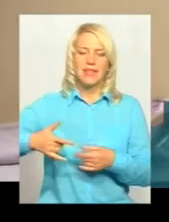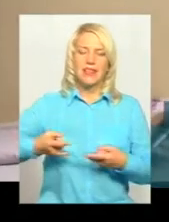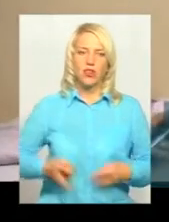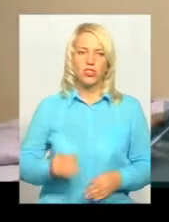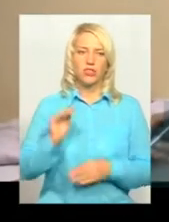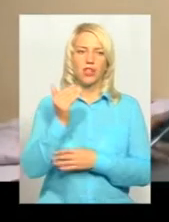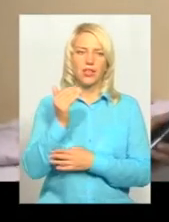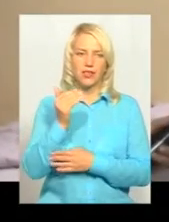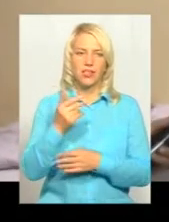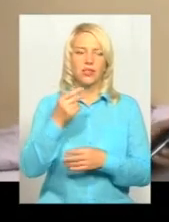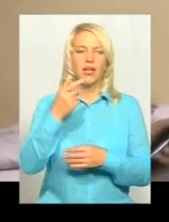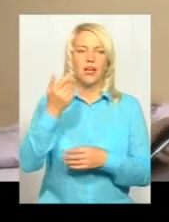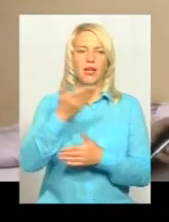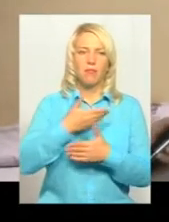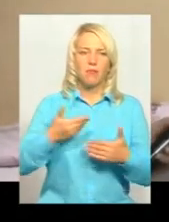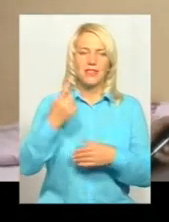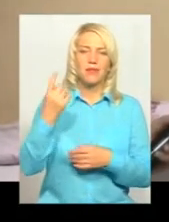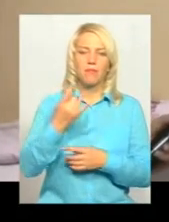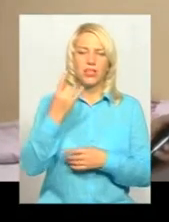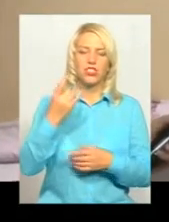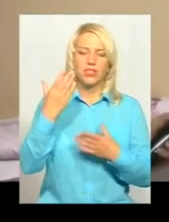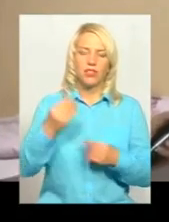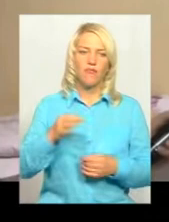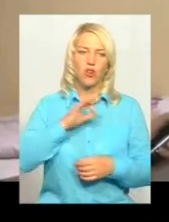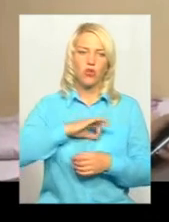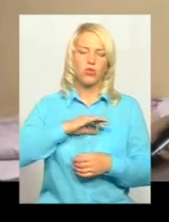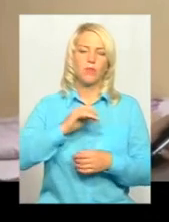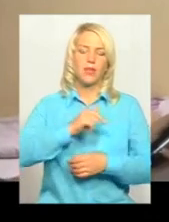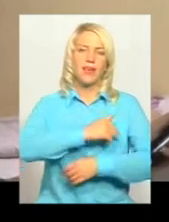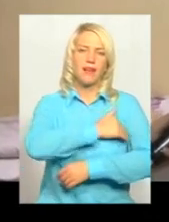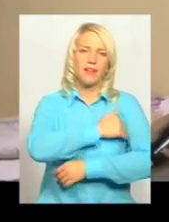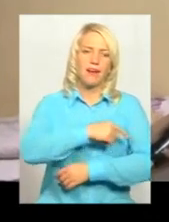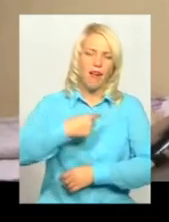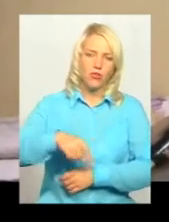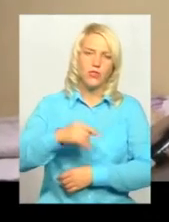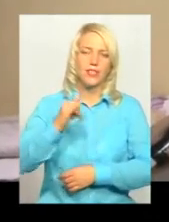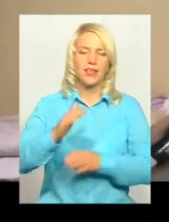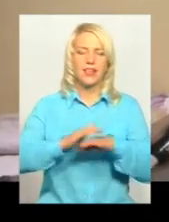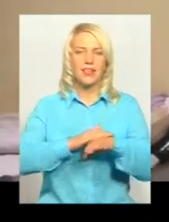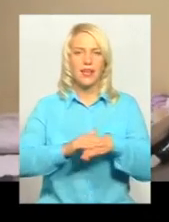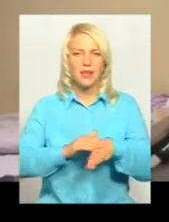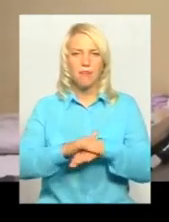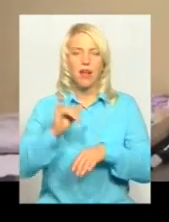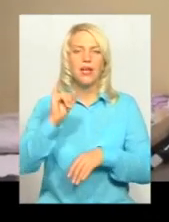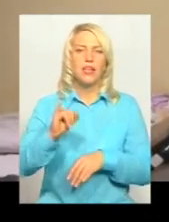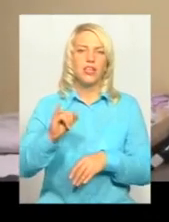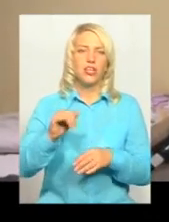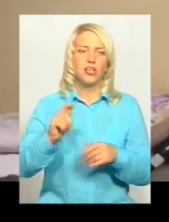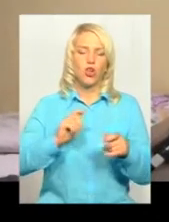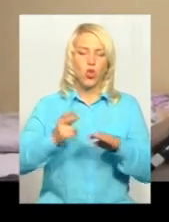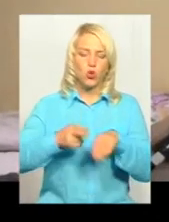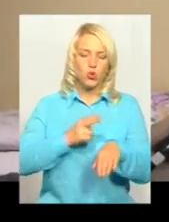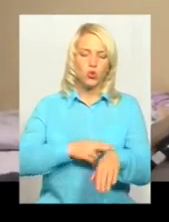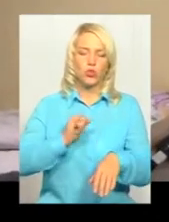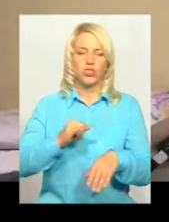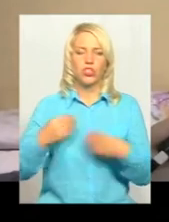використовуємо і градусники, і крема, і носочки, і одежа. Все дуже